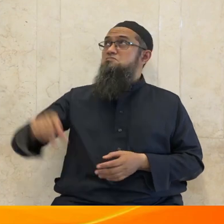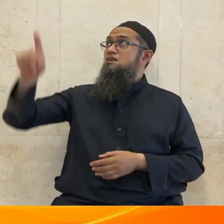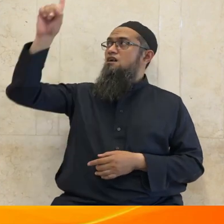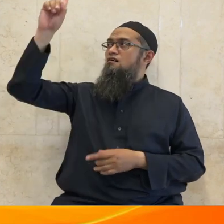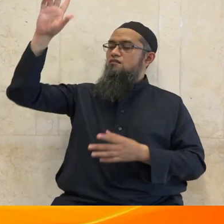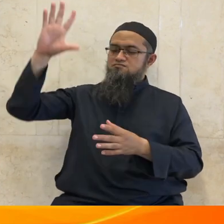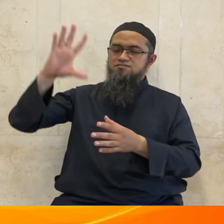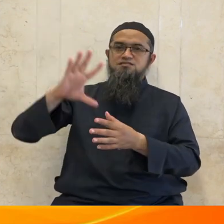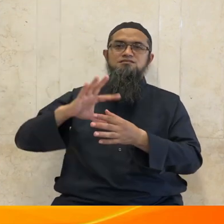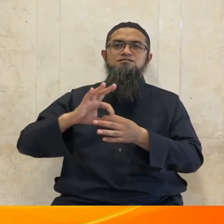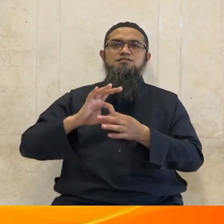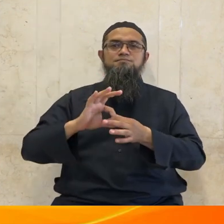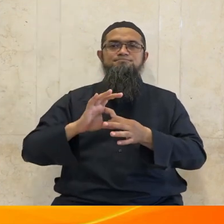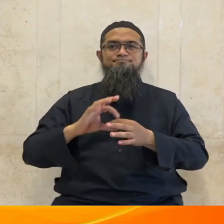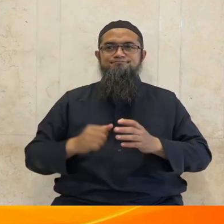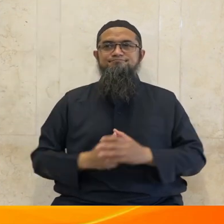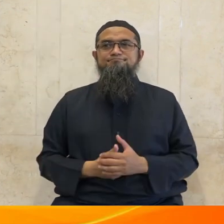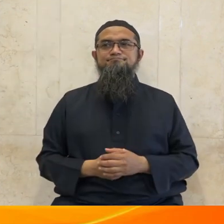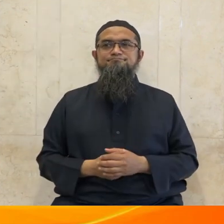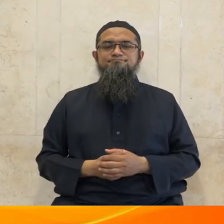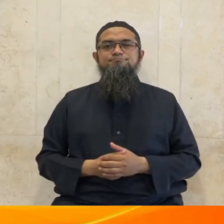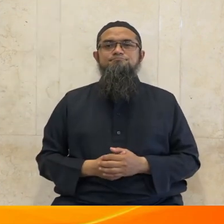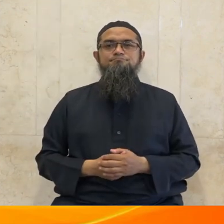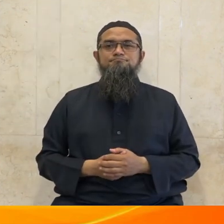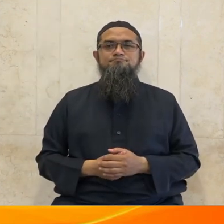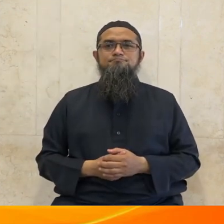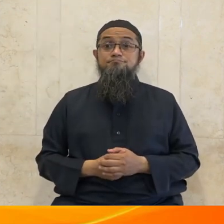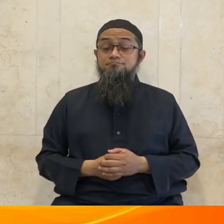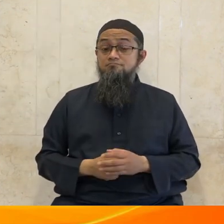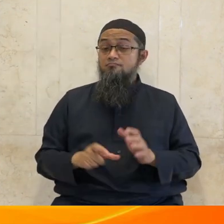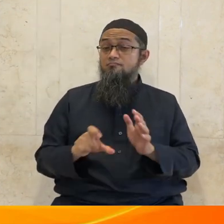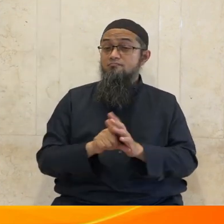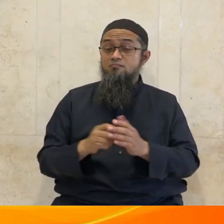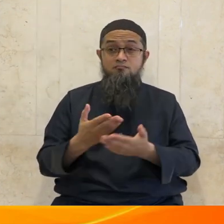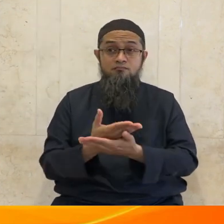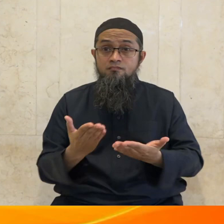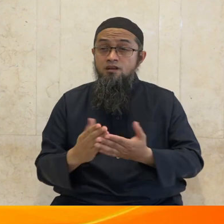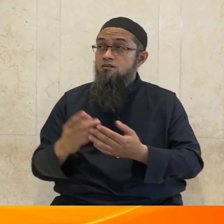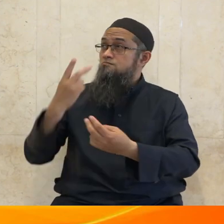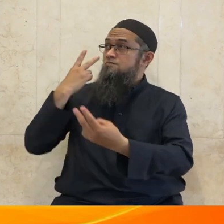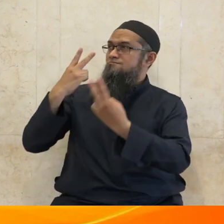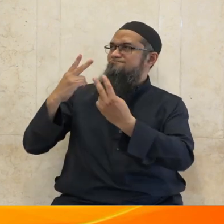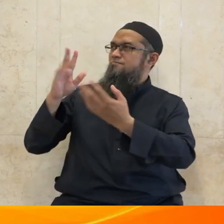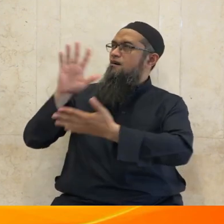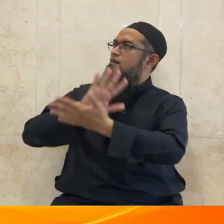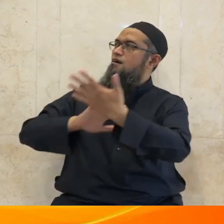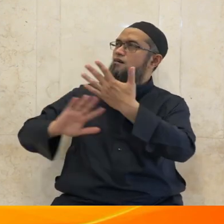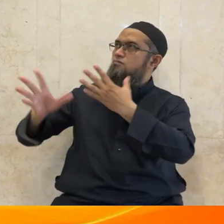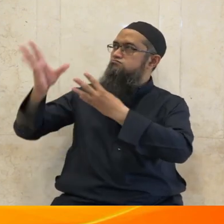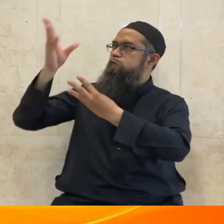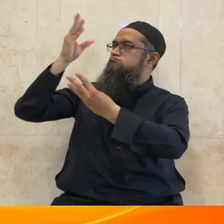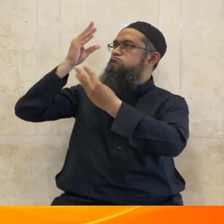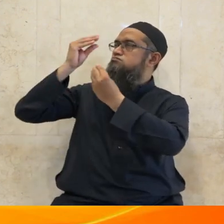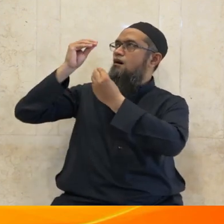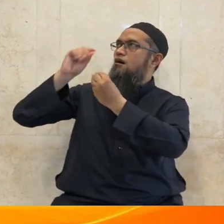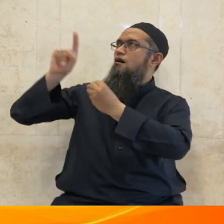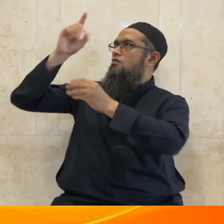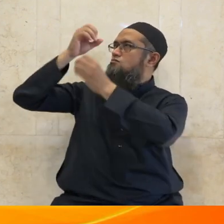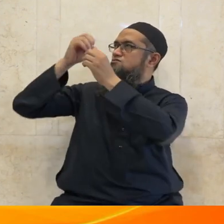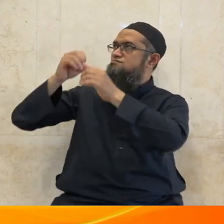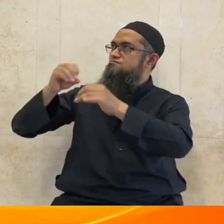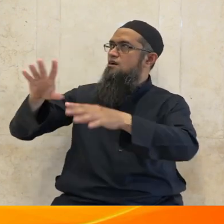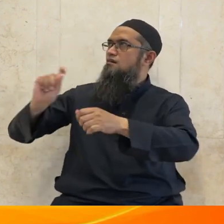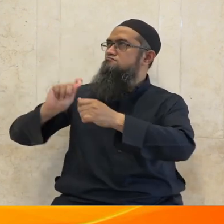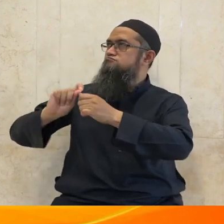akademisnya akan menggetarkan hatinya dan menambah-nambah dalamnya imannya atas keagungan dan kemuliaan Allah